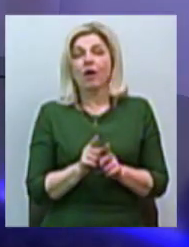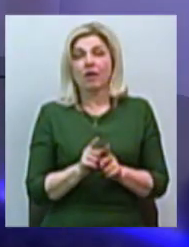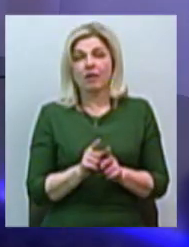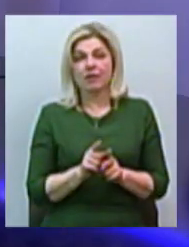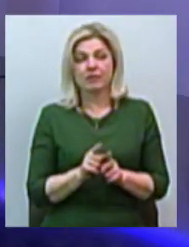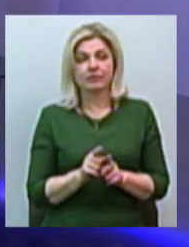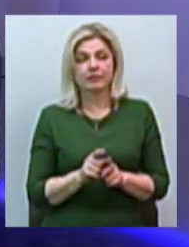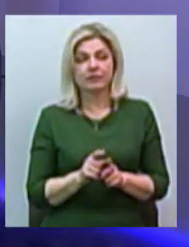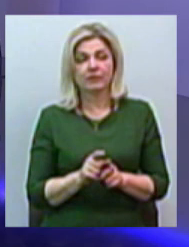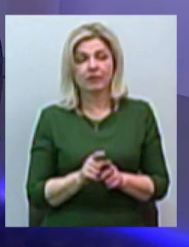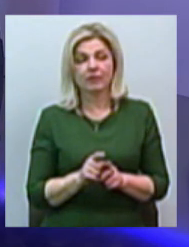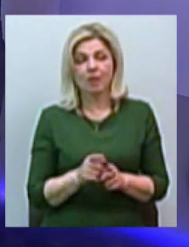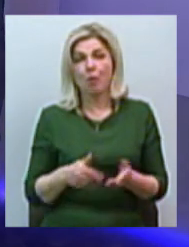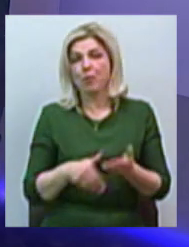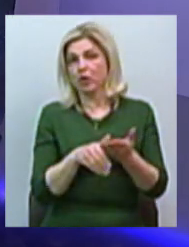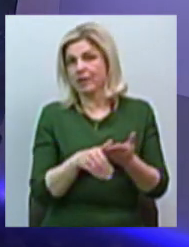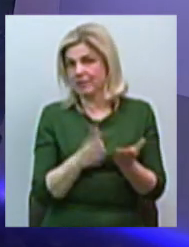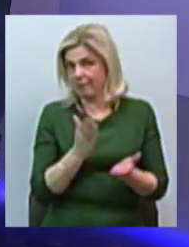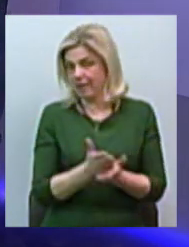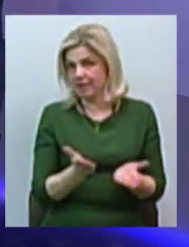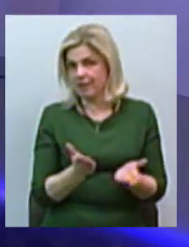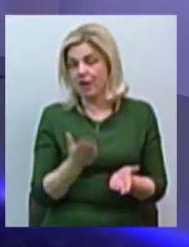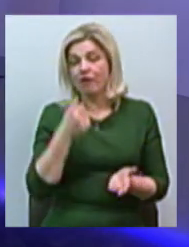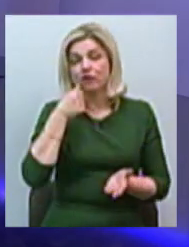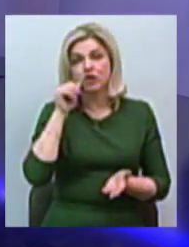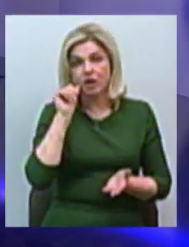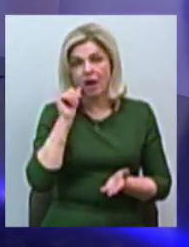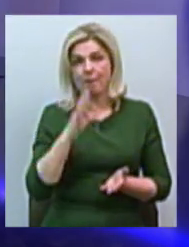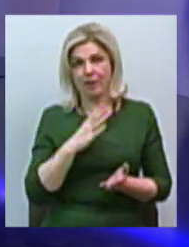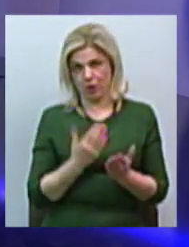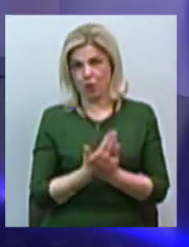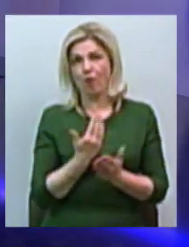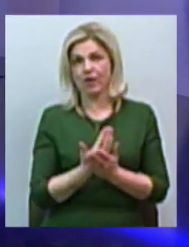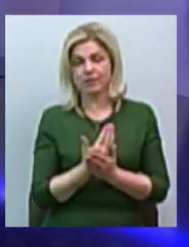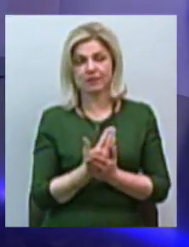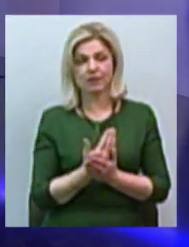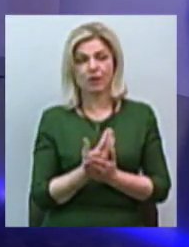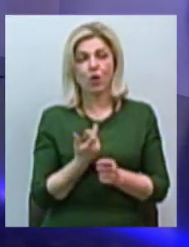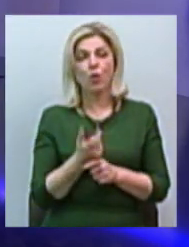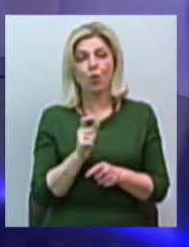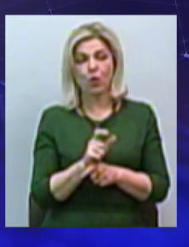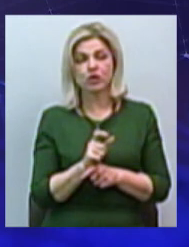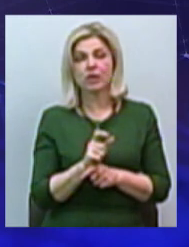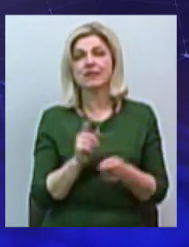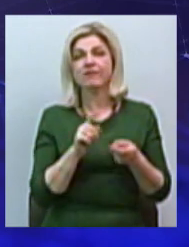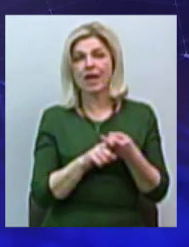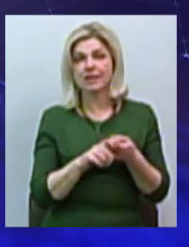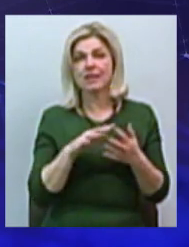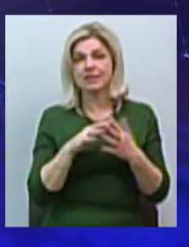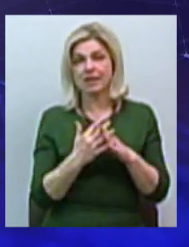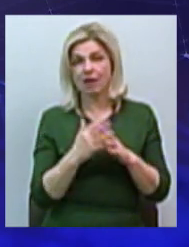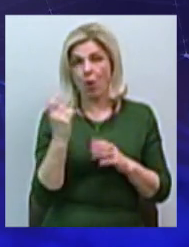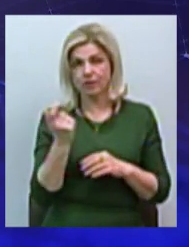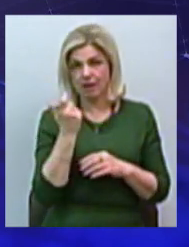ніяк не дається. Вчера, позавчера вийшла нова, це більше, наприклад, сельського хозяйства, але тим не мене.